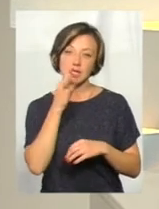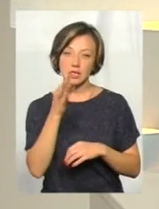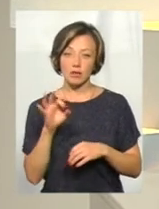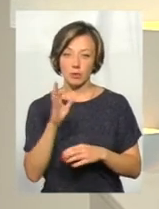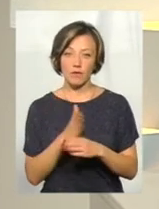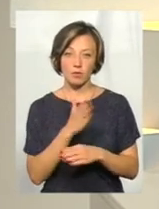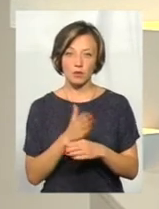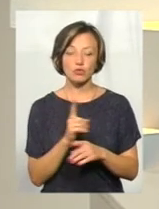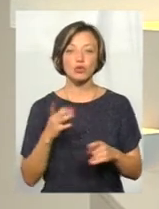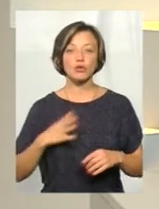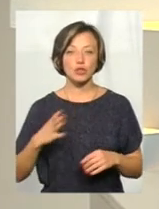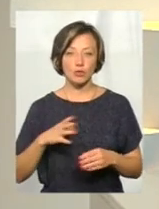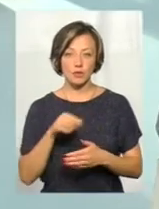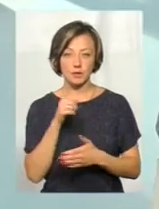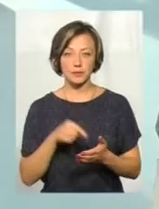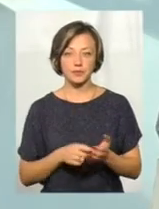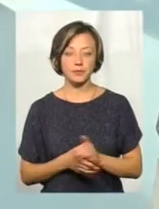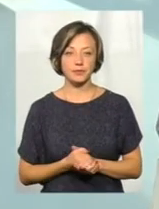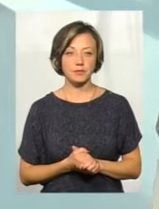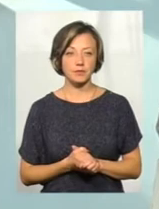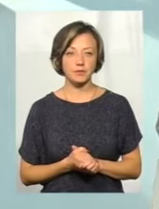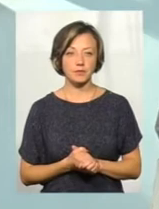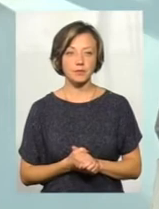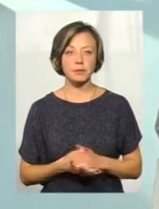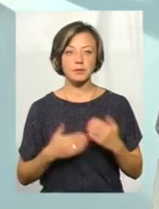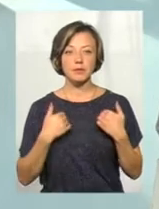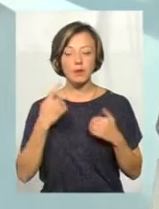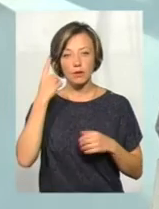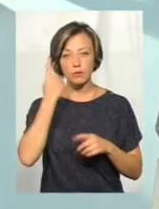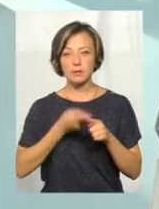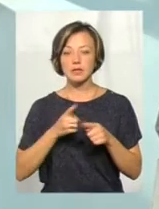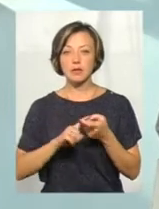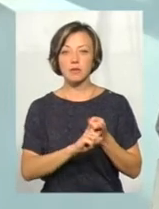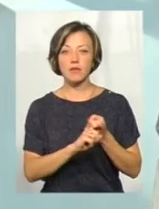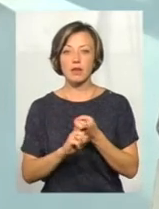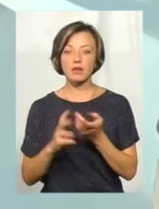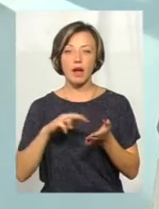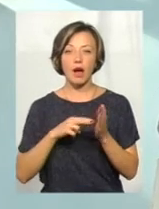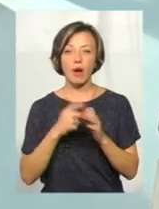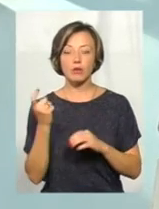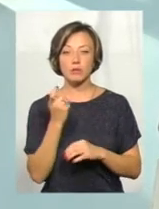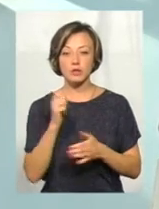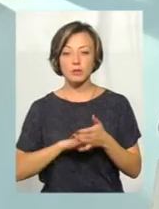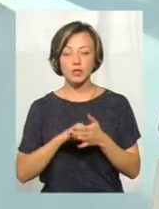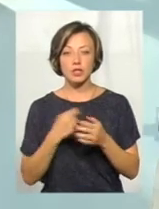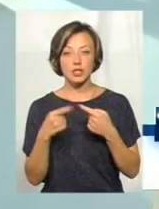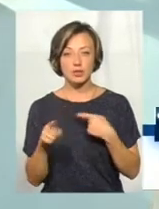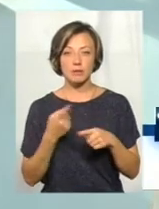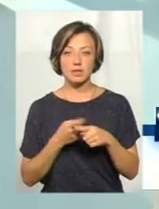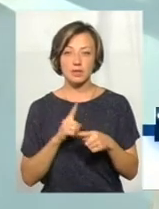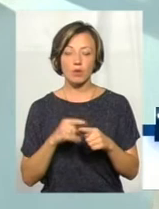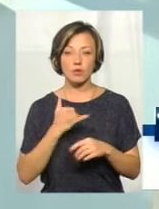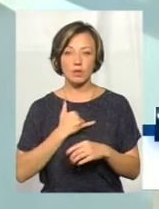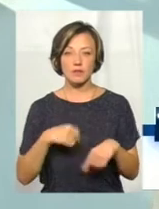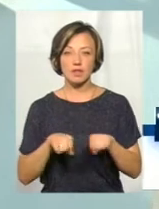виробників, що очікувати? Ну, я думаю, це більше пов'язано з якимись економічними чинниками іншими. Це в нас все